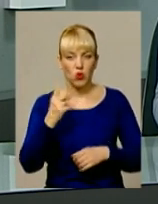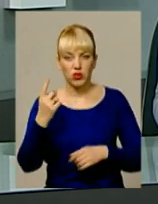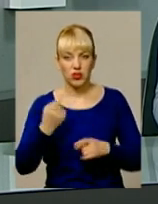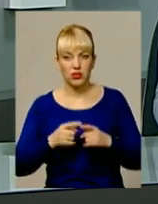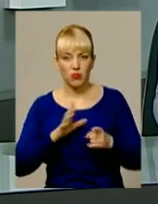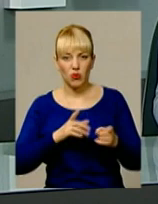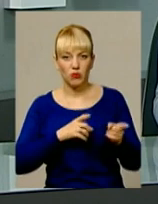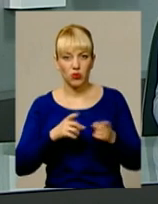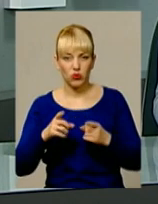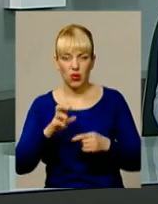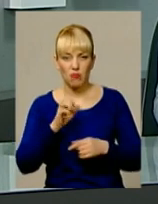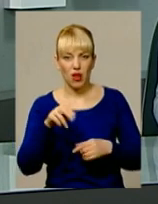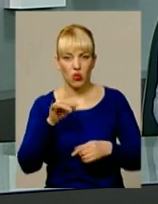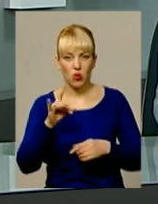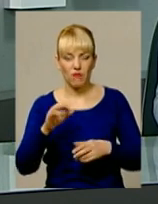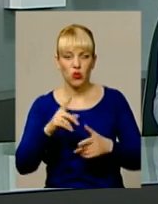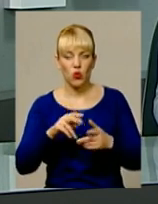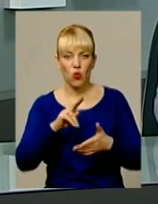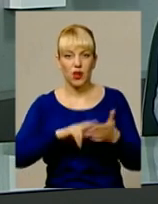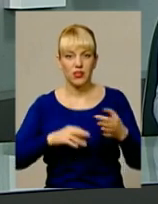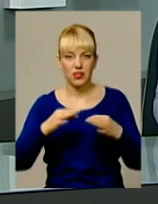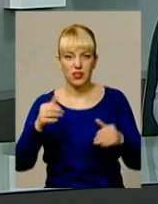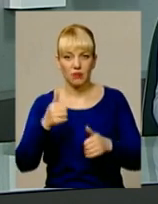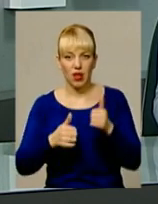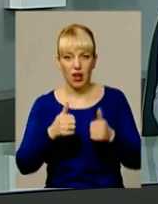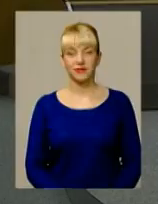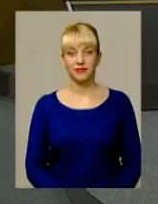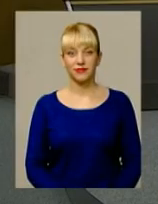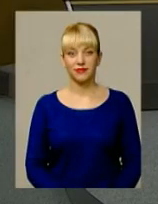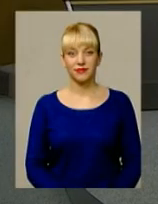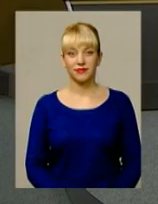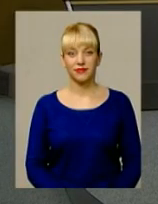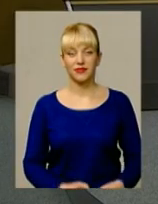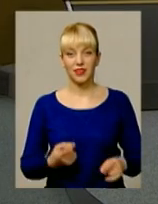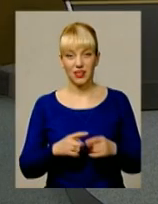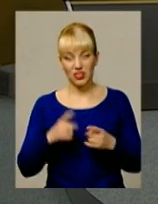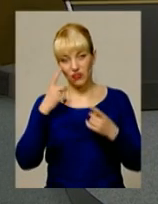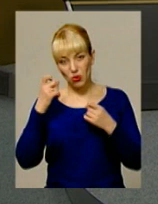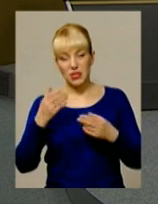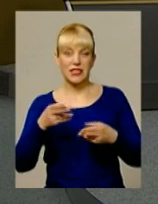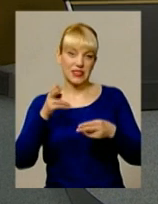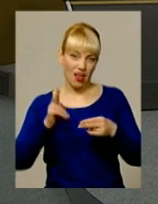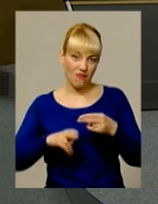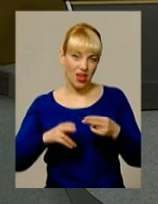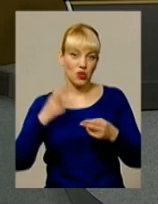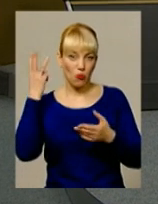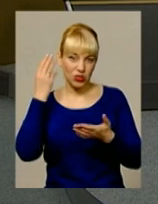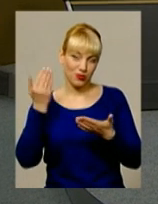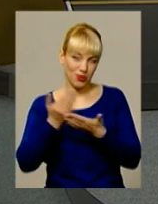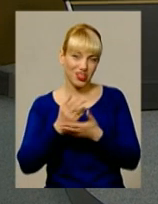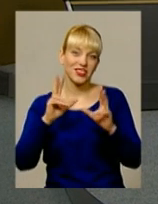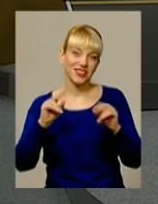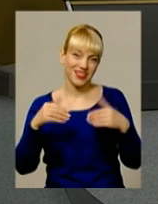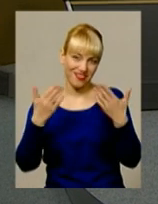підготовки Віктора Петрова до ліцензійних змагань на Олімпіаду-2016. На цій інформації ми завершуємо подільську панораму.